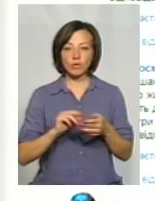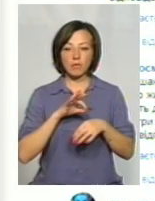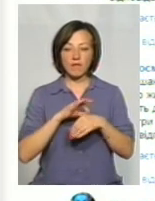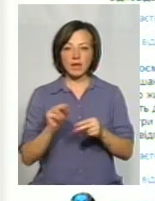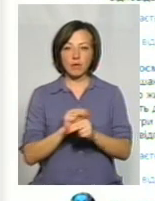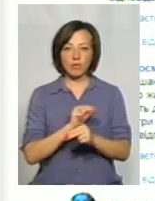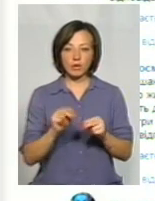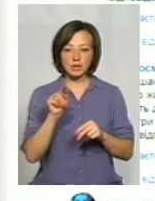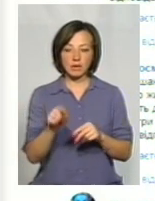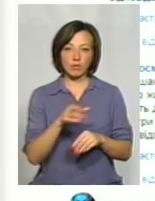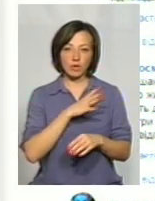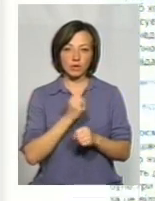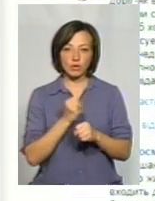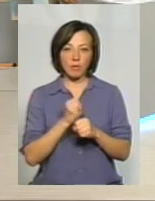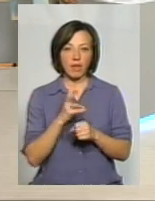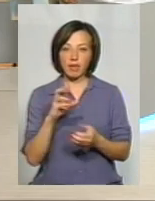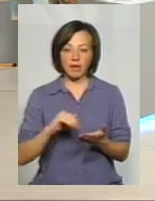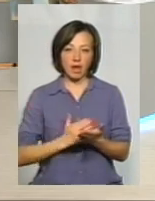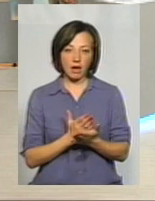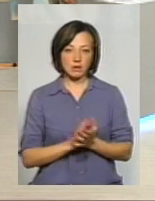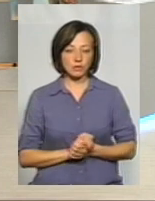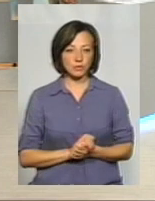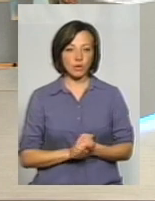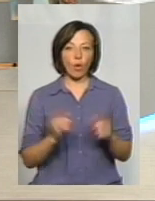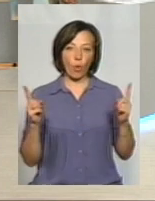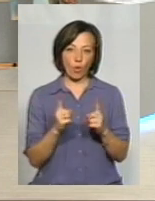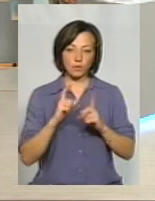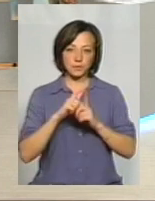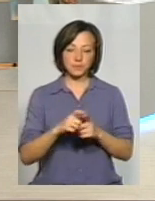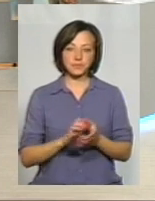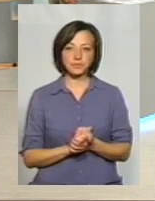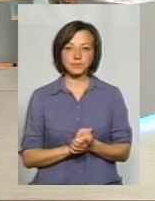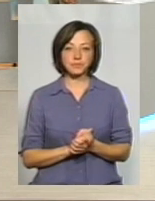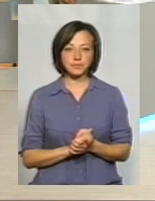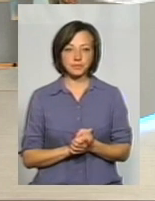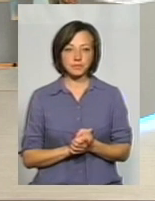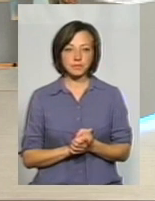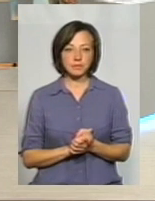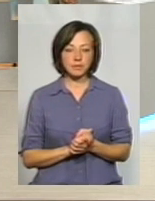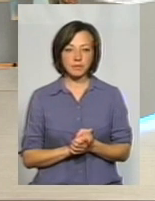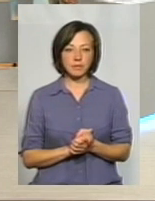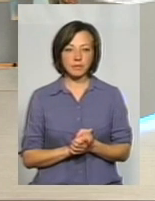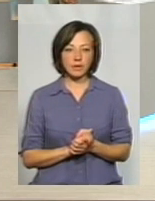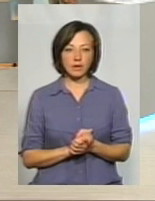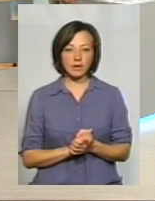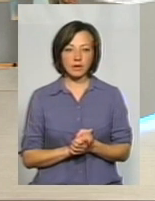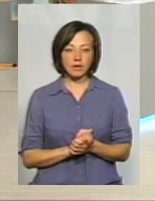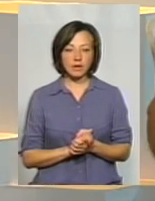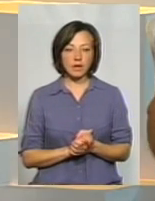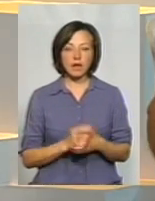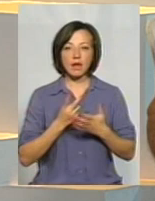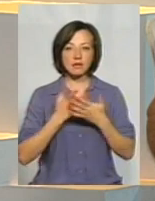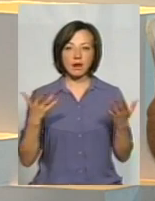роботи, там, де вони були зроблені неякісно. Прошу, дуже коротко. Дуже коротко. Дуже коротко, саме яскравий приклад